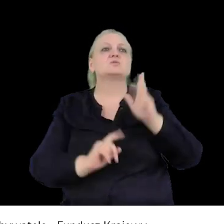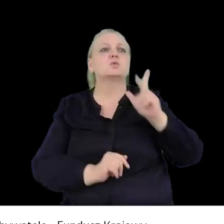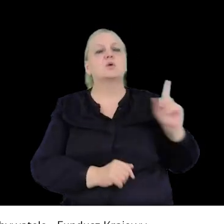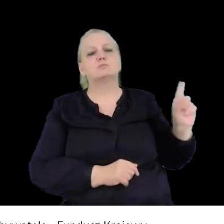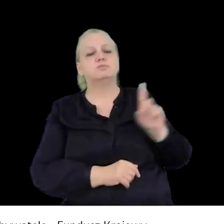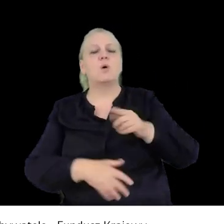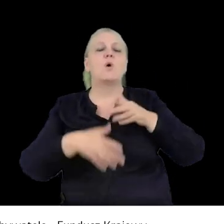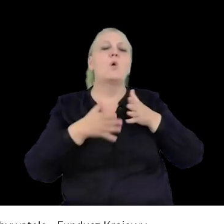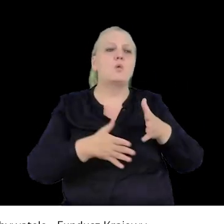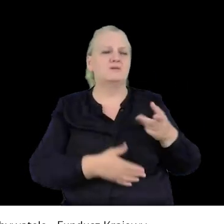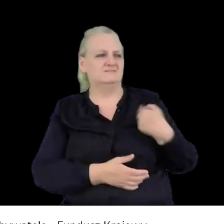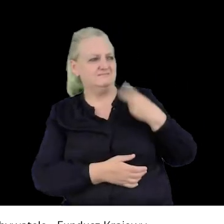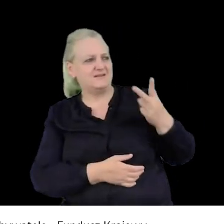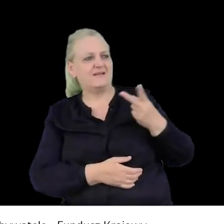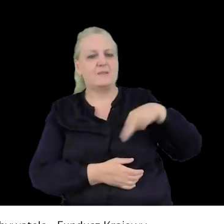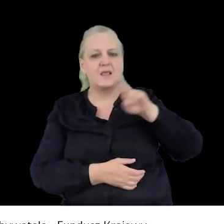coś nam się nie podoba,